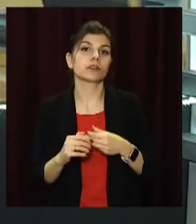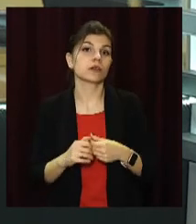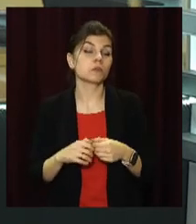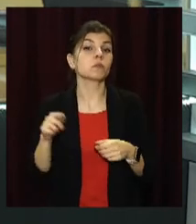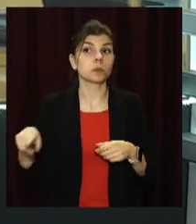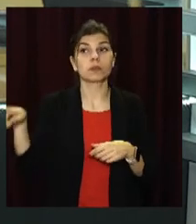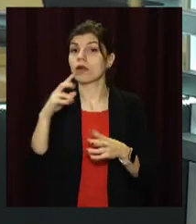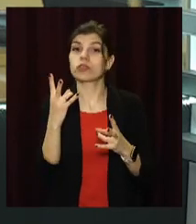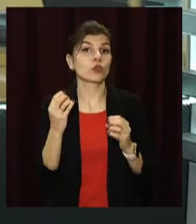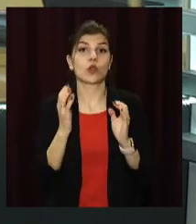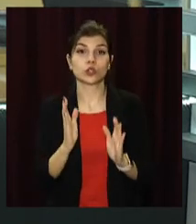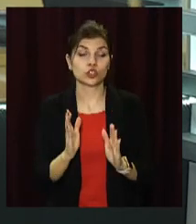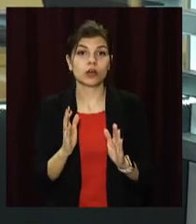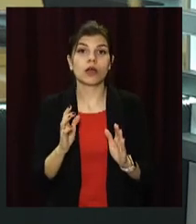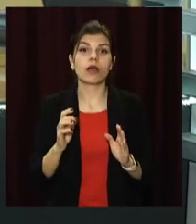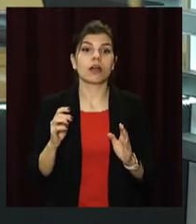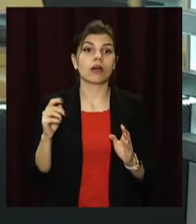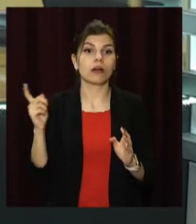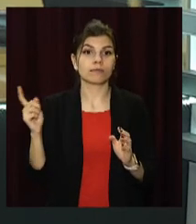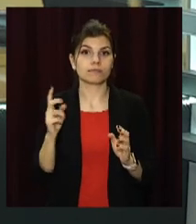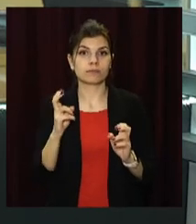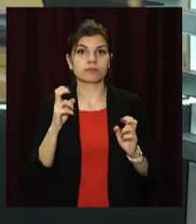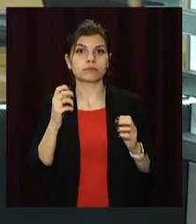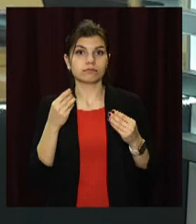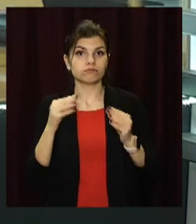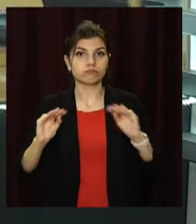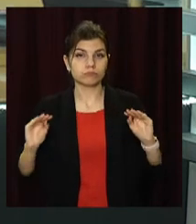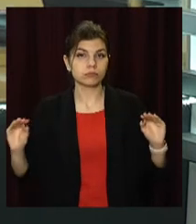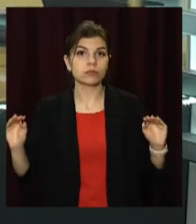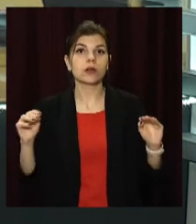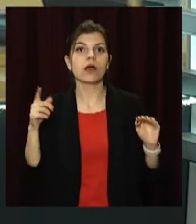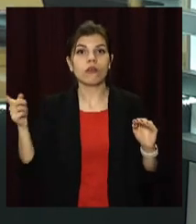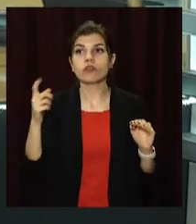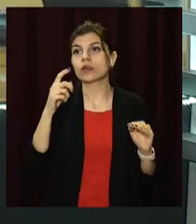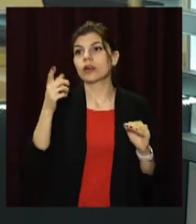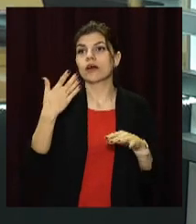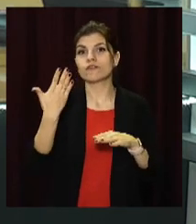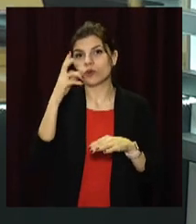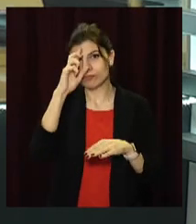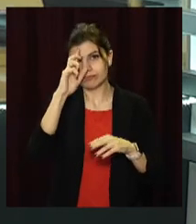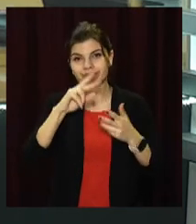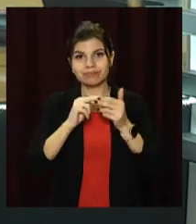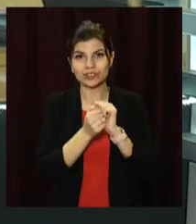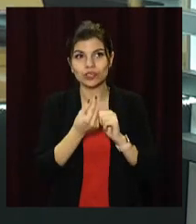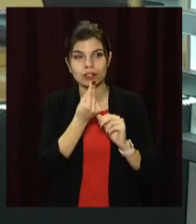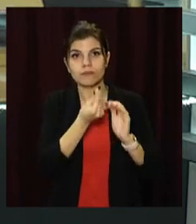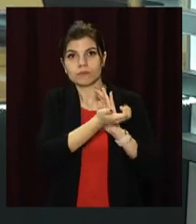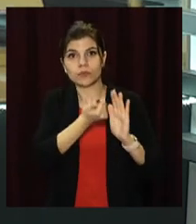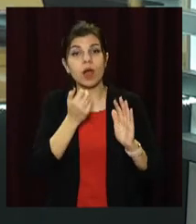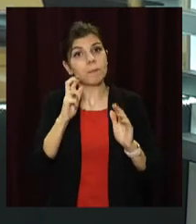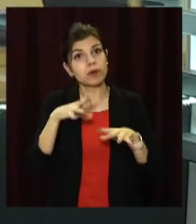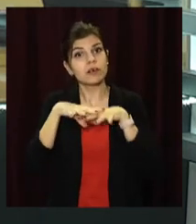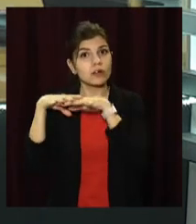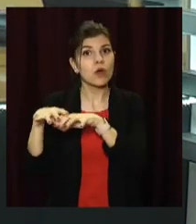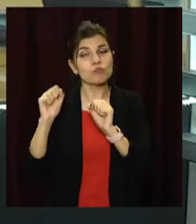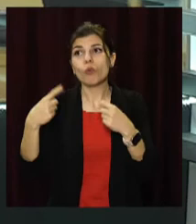Вони не лише негативно позначаються на екологію, але й тягнуть з бюджету додаткові кошти, які можна було б спрямувати на